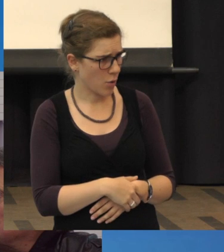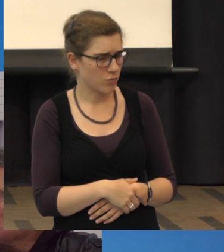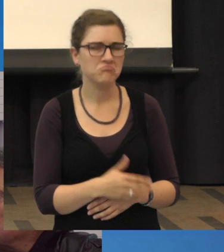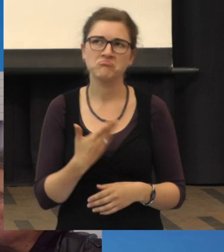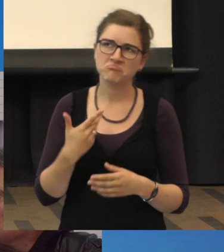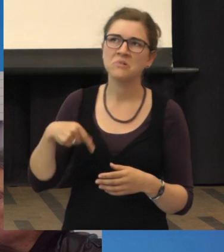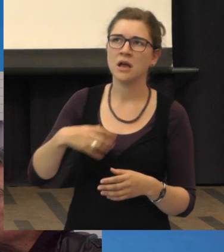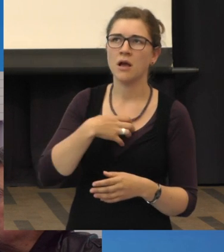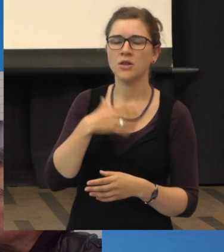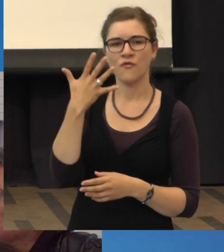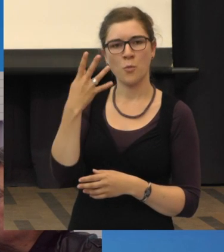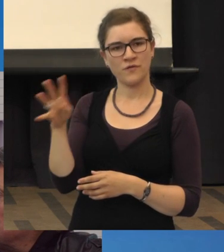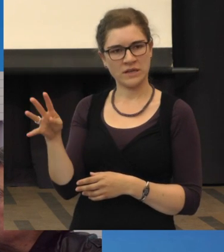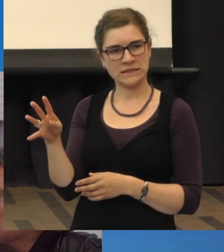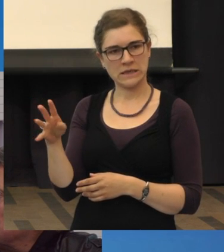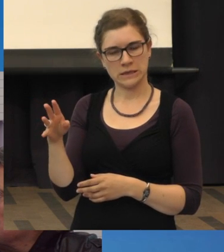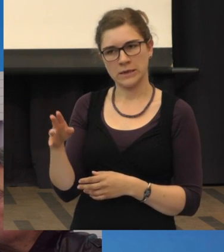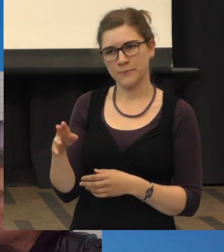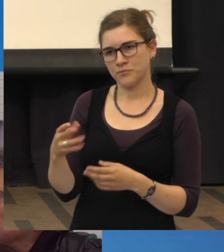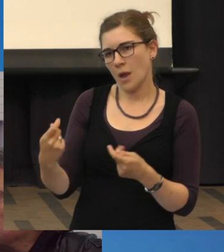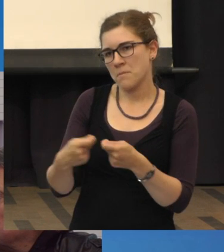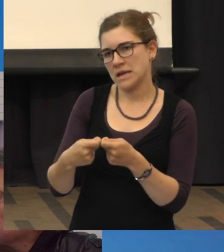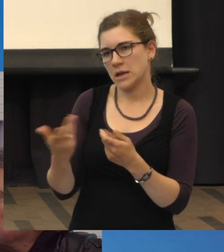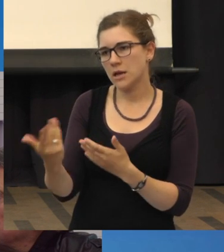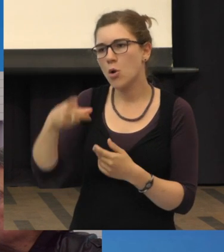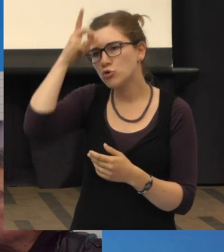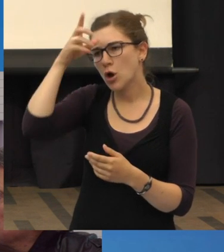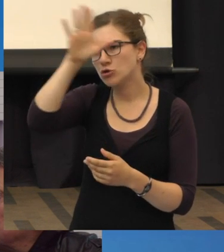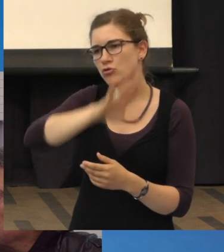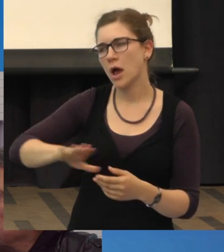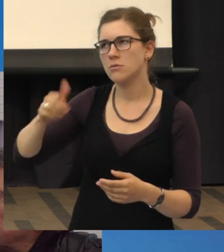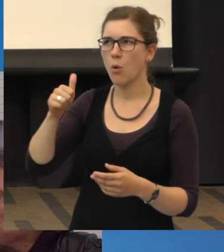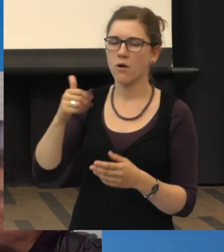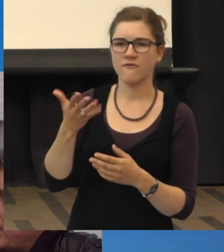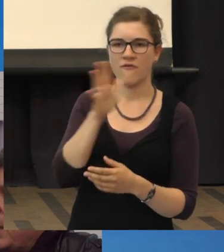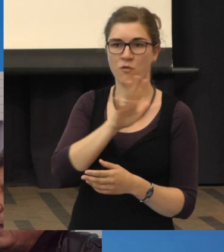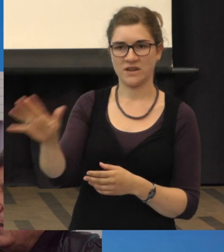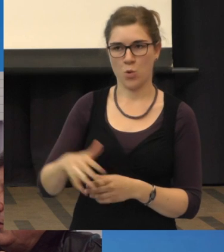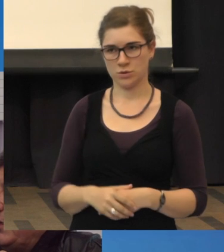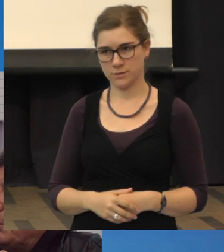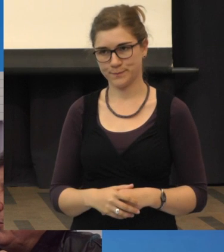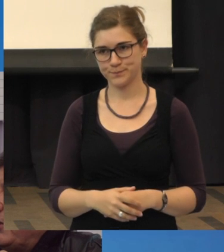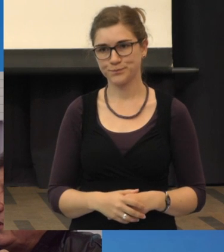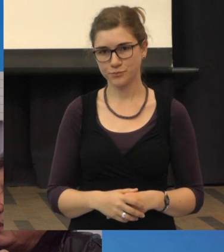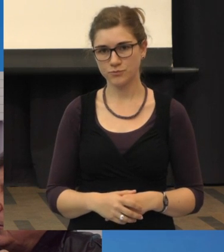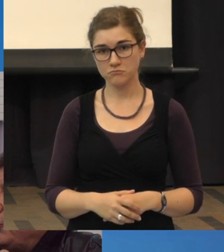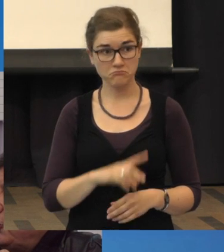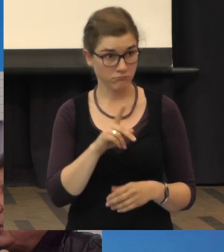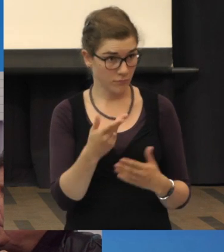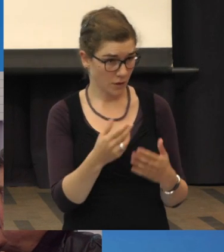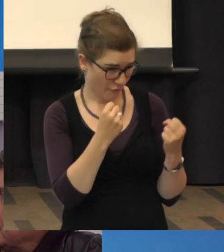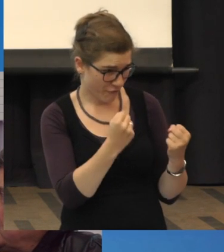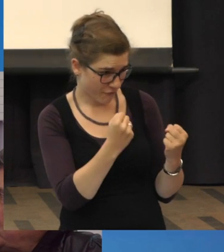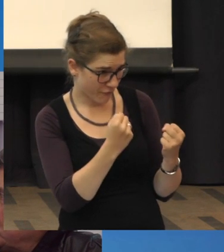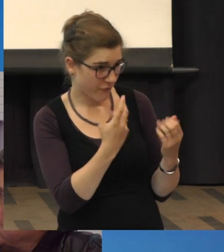45... besteht aus 45 Mitgliedern und in ganz Deutschland sind wir ungefähr 5.000. Sie haben eine feste Anlaufstelle